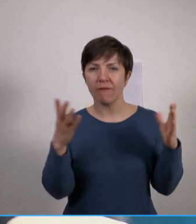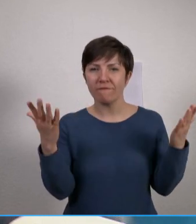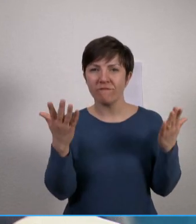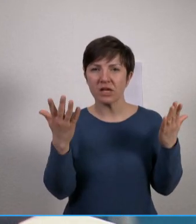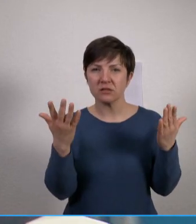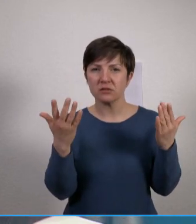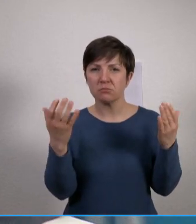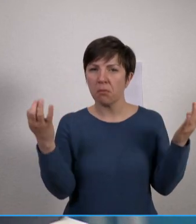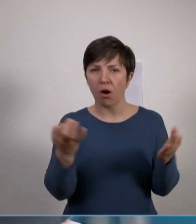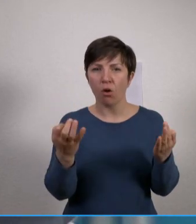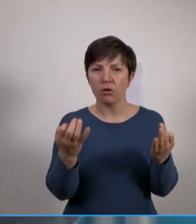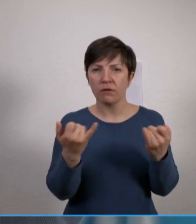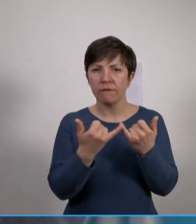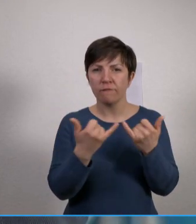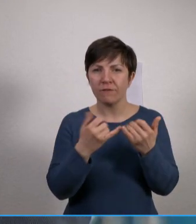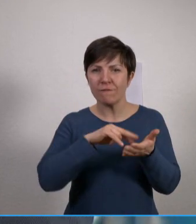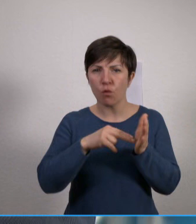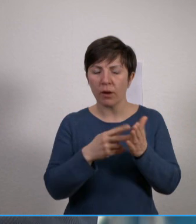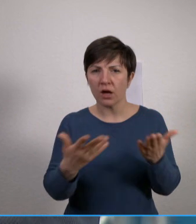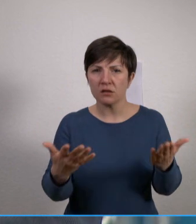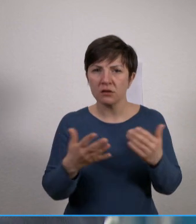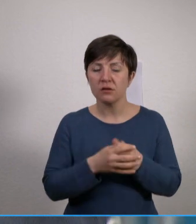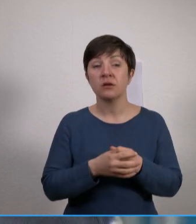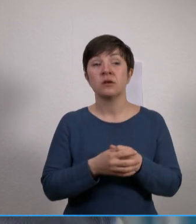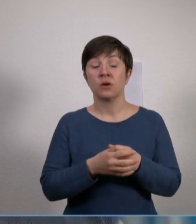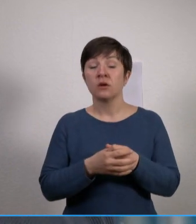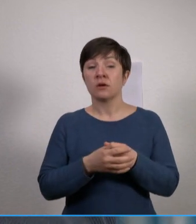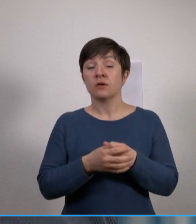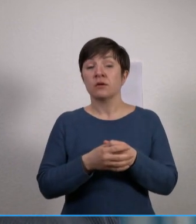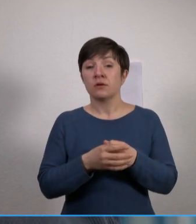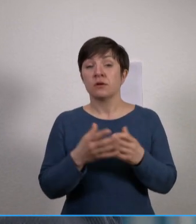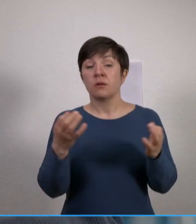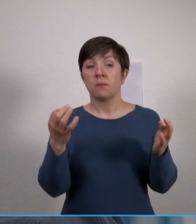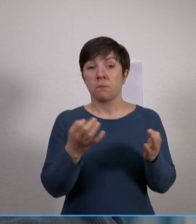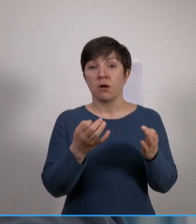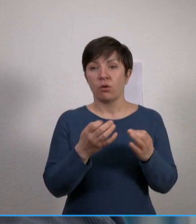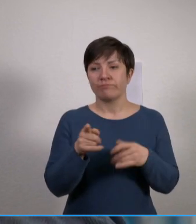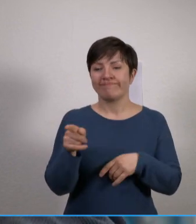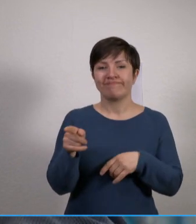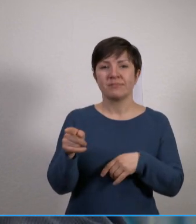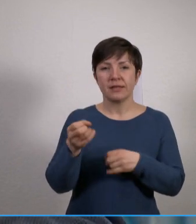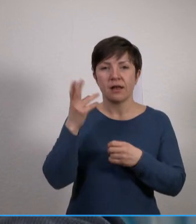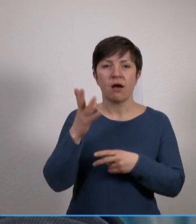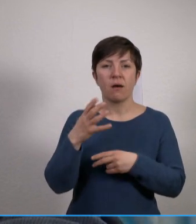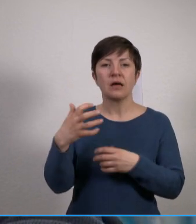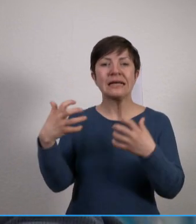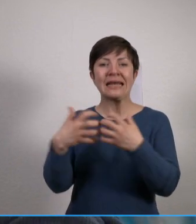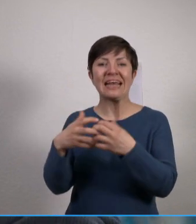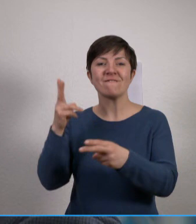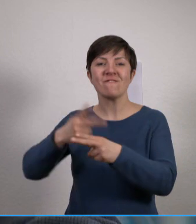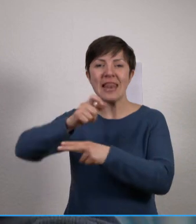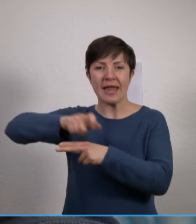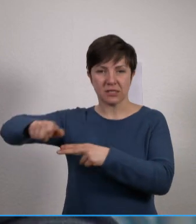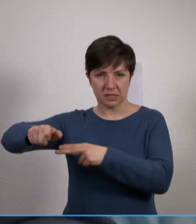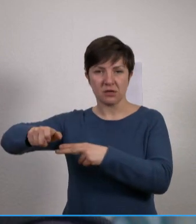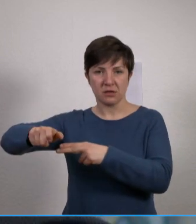wir denken eigentlich, dass es eine zweifache Vorbereitung zu sein hat. A, die Versorgung von Kriegsverletzten, die mit großer Sicherheit auch